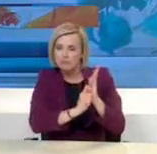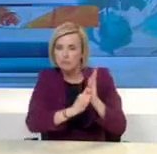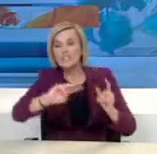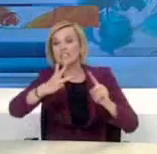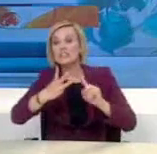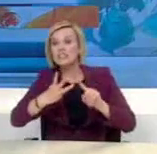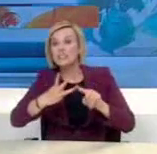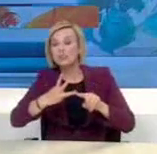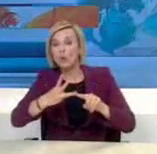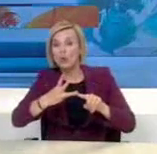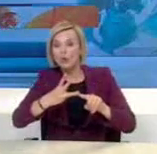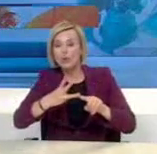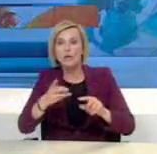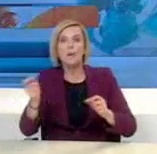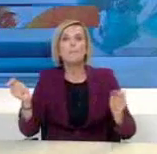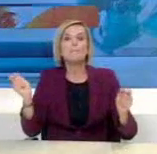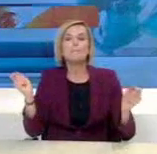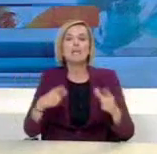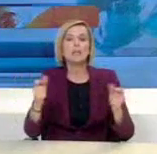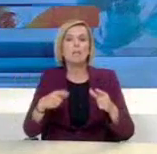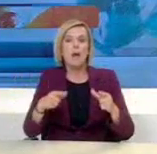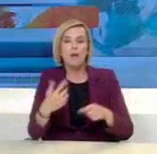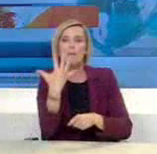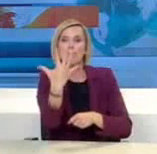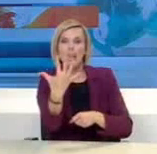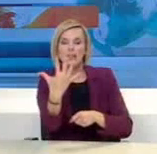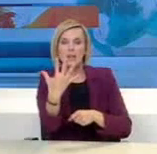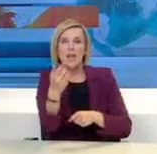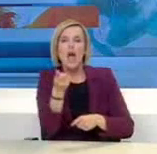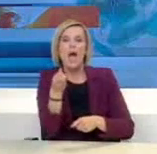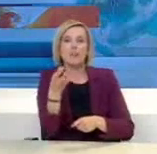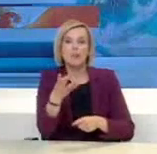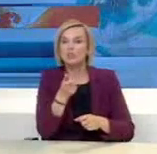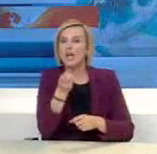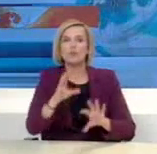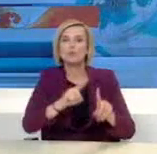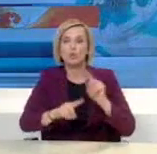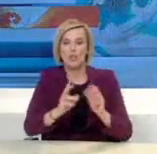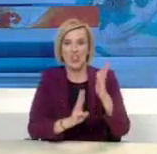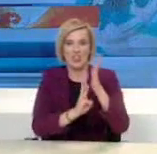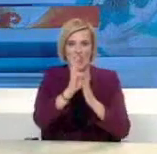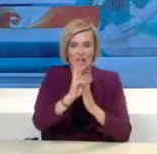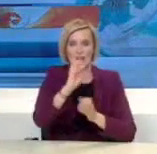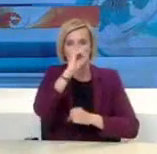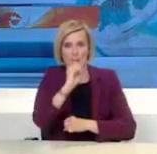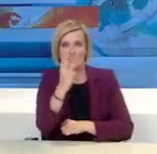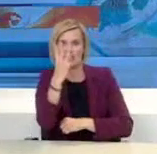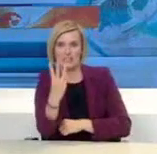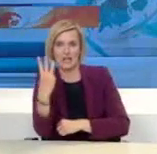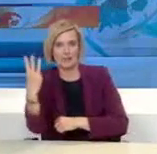αφορά την αποστολή SMS σε έναν πενταψήφιο αριθμό. Ο αριθμός αυτός είναι ο 13-033,